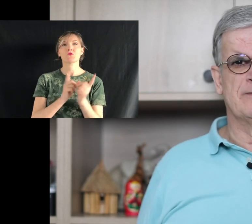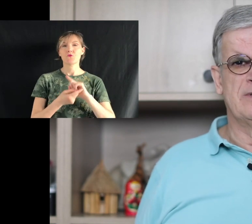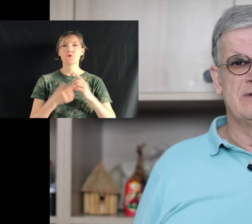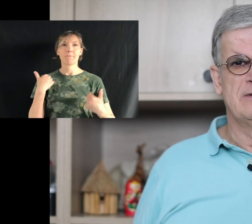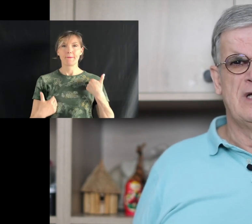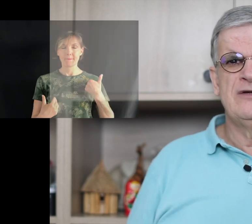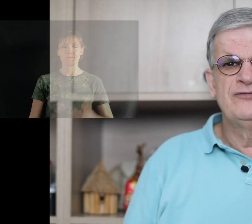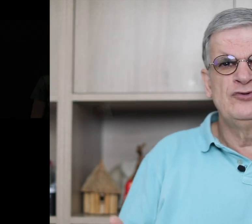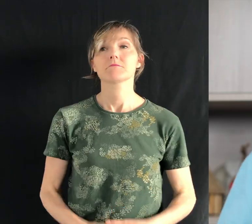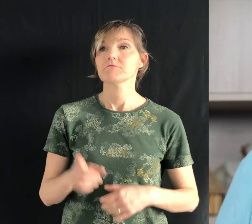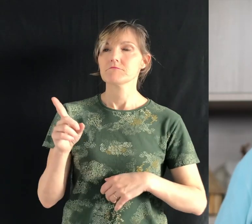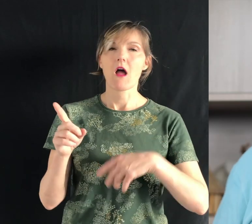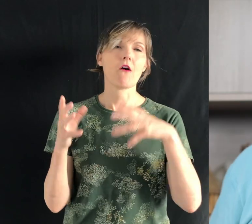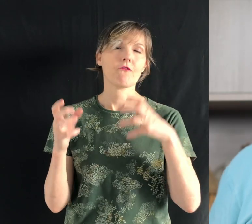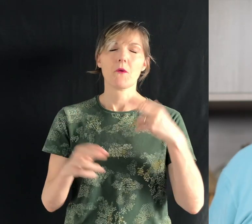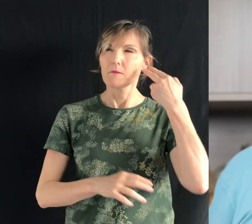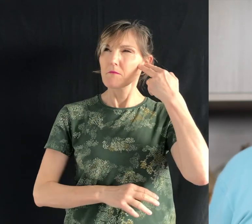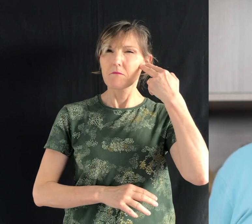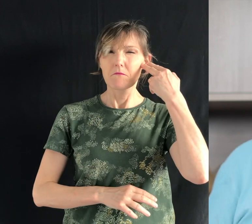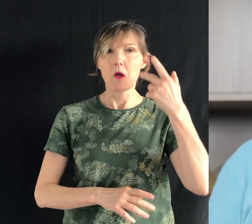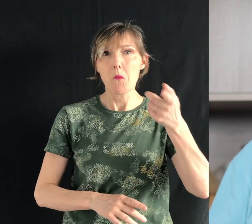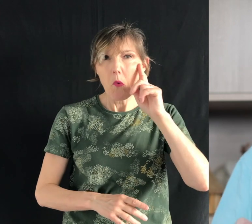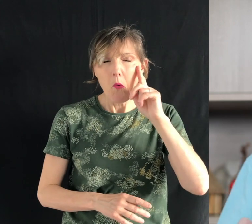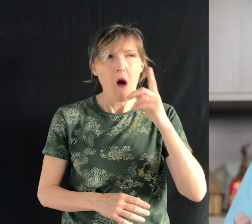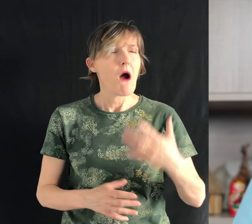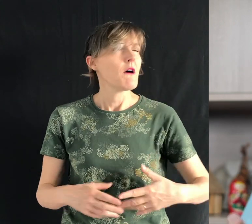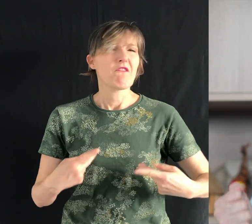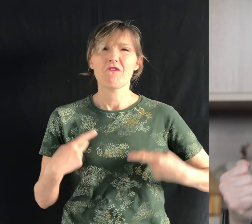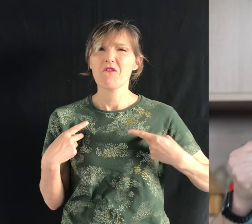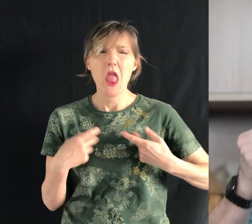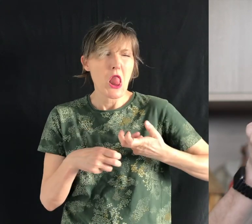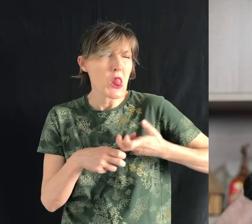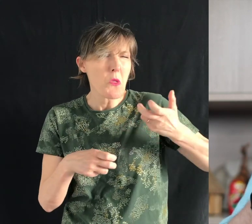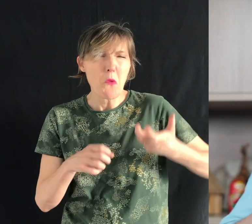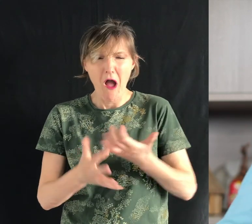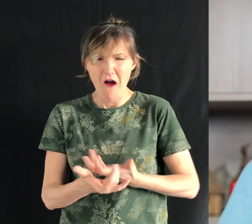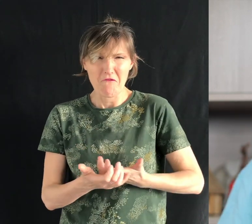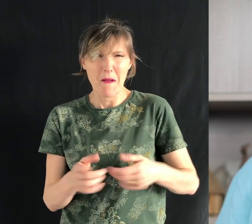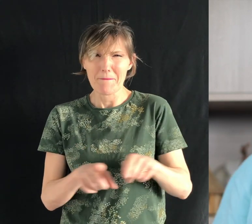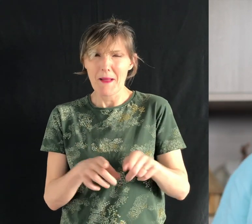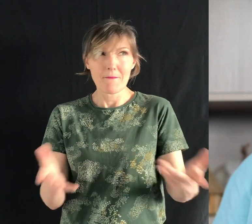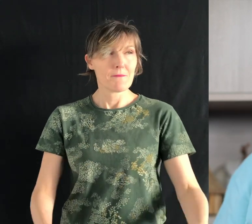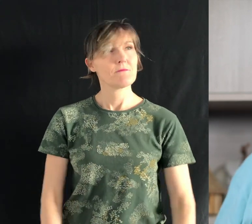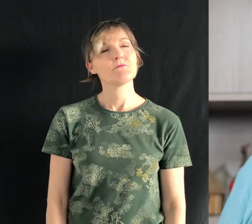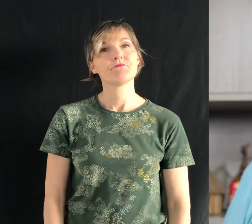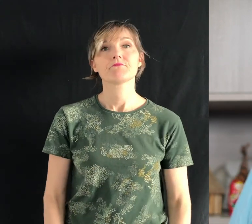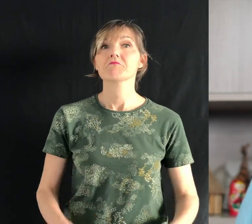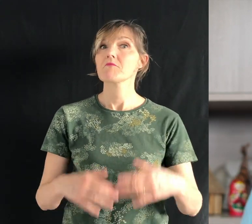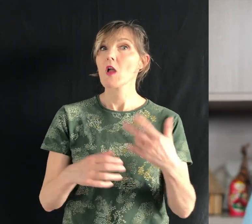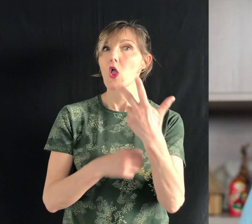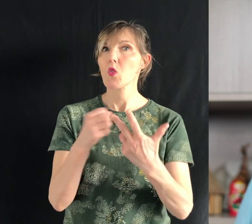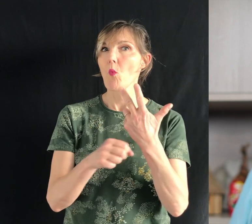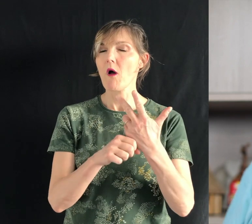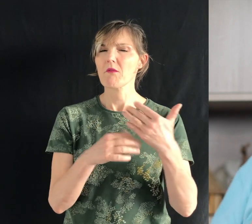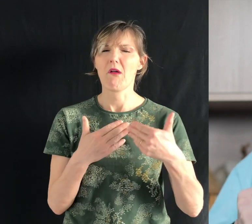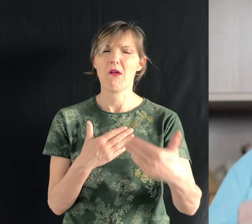infirme. Elle voulut mettre fin à ses jours car l'existence était devenue un enfer pour elle. Après trois